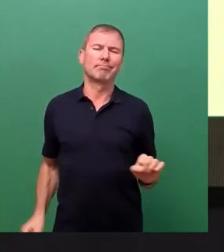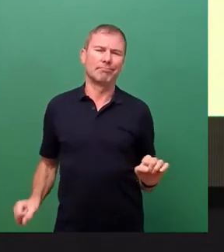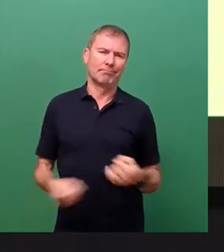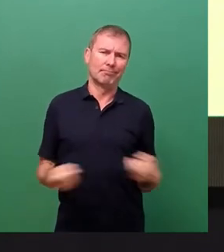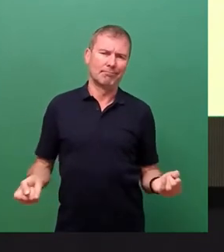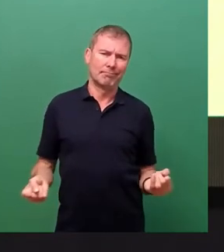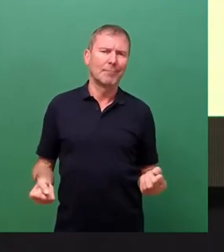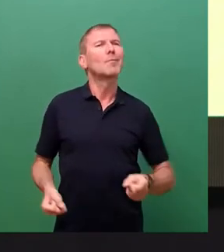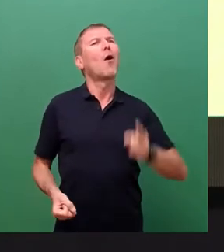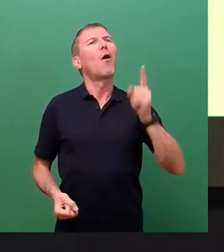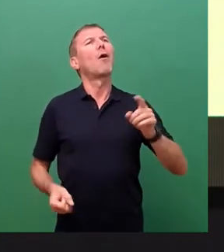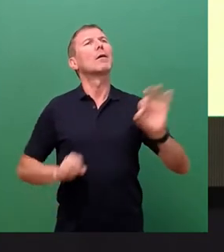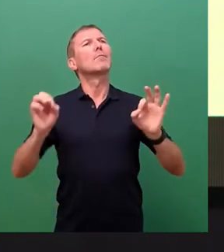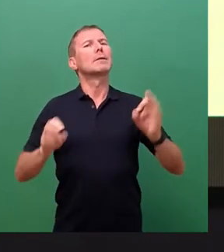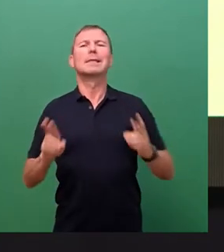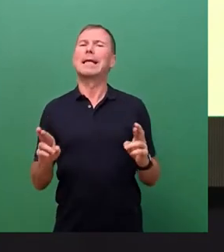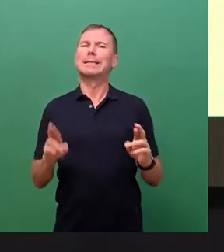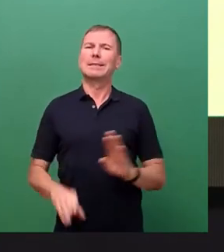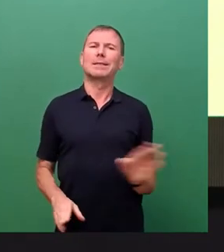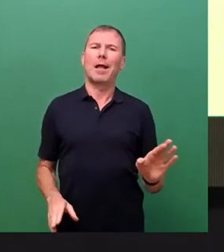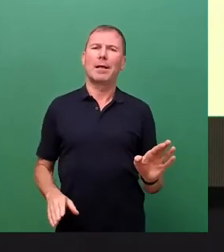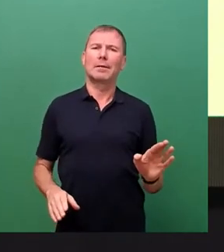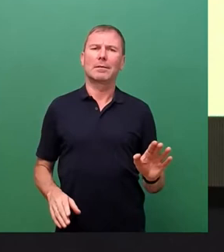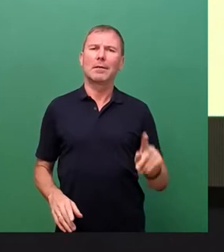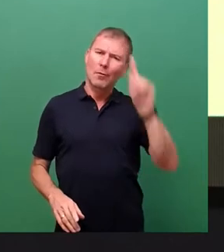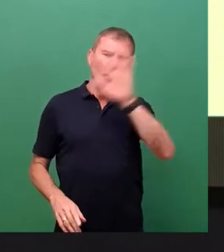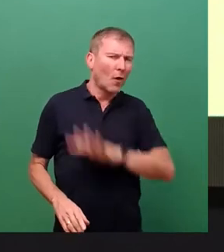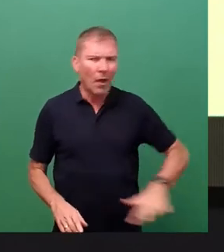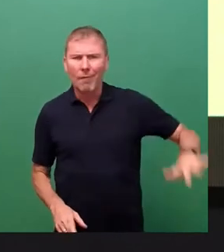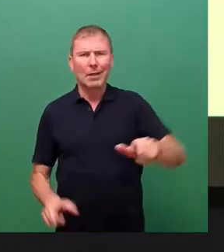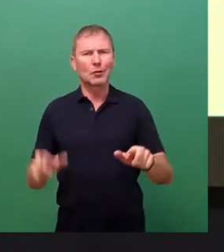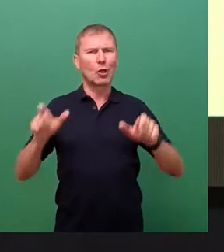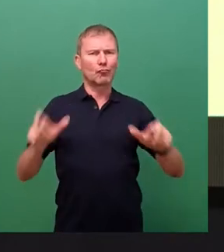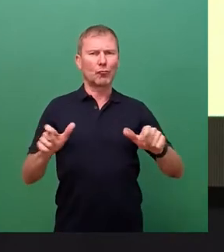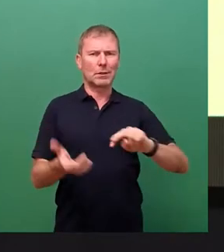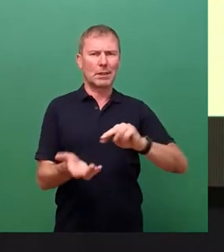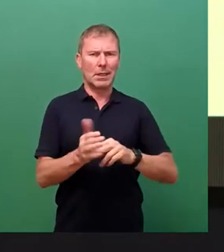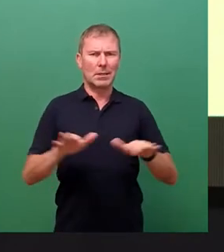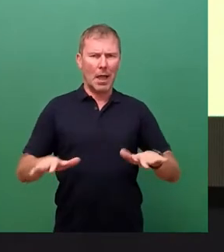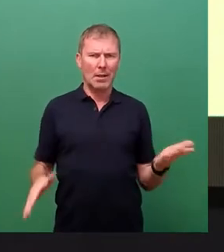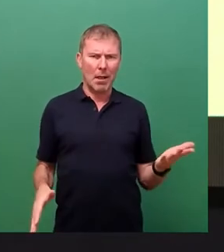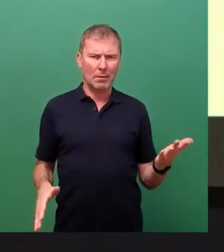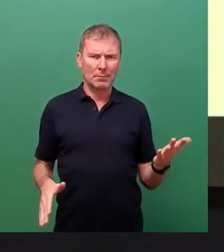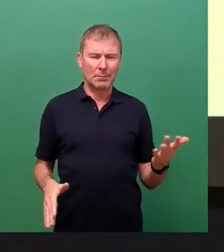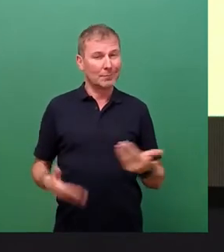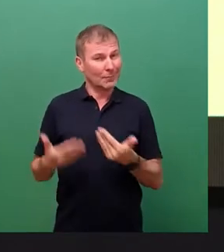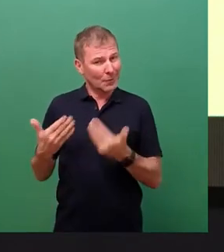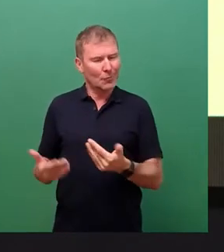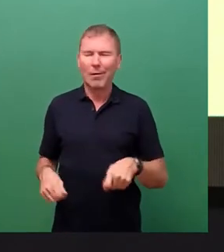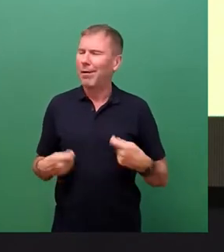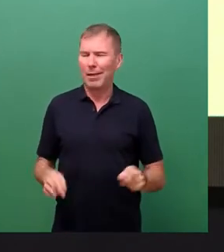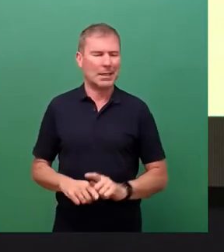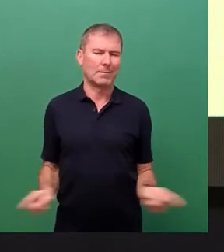hundertprozentige Sicherheit und einen flächendeckenden Schutz von technischen Anlagen dieser Größenordnung gibt es nicht.